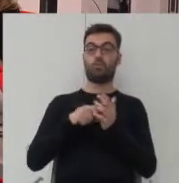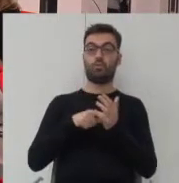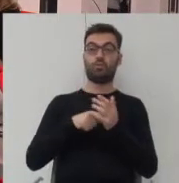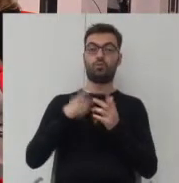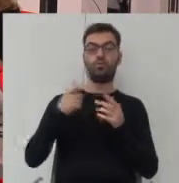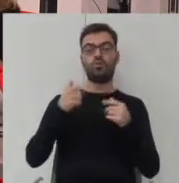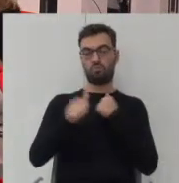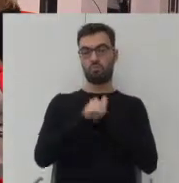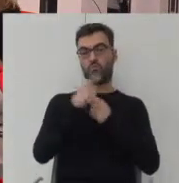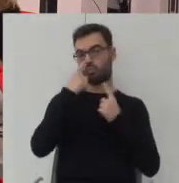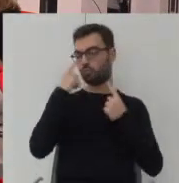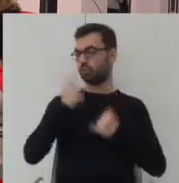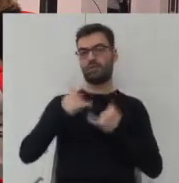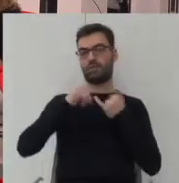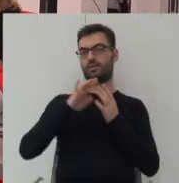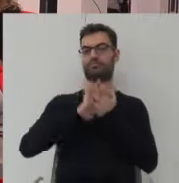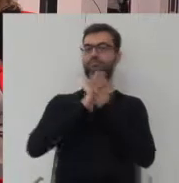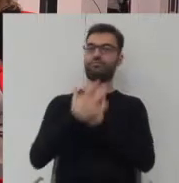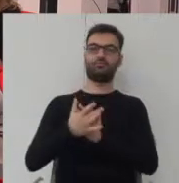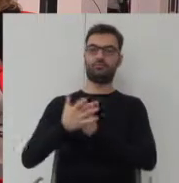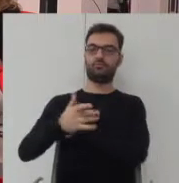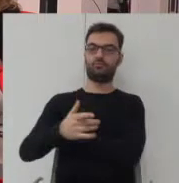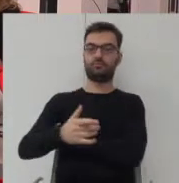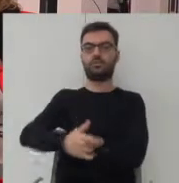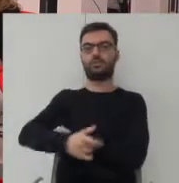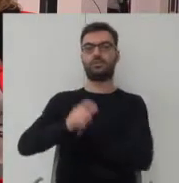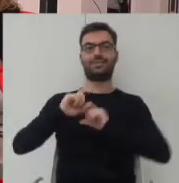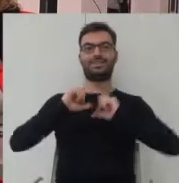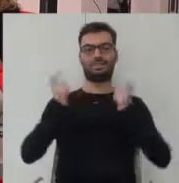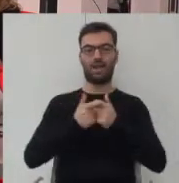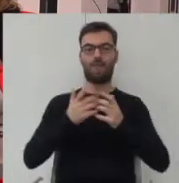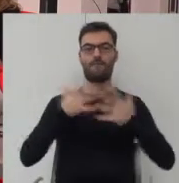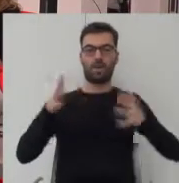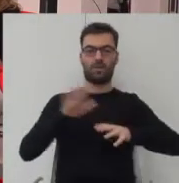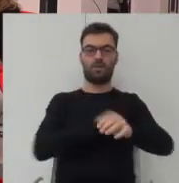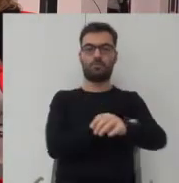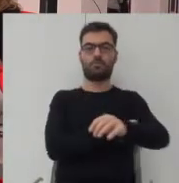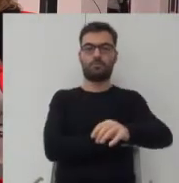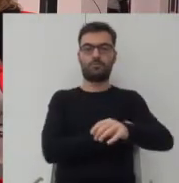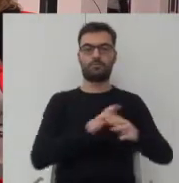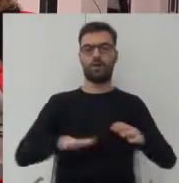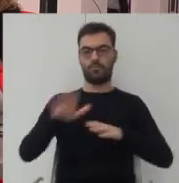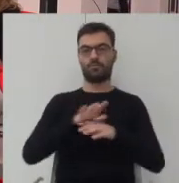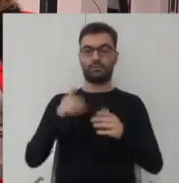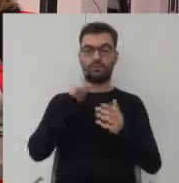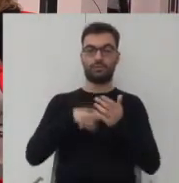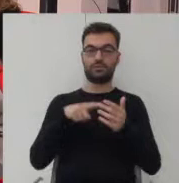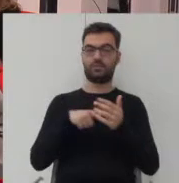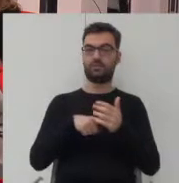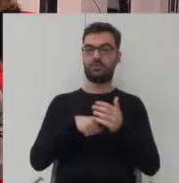zupełnego przewartościowania całego wielkiego obszaru właśnie tego